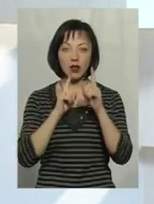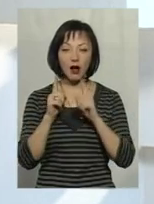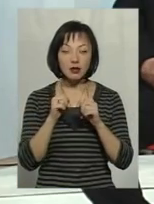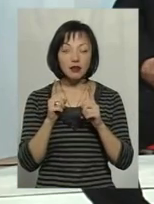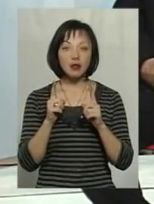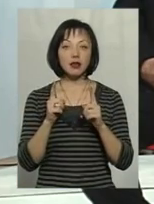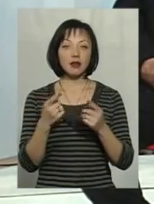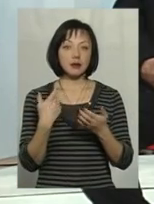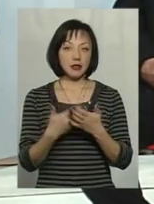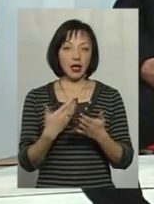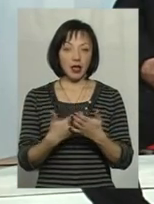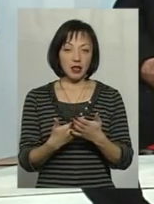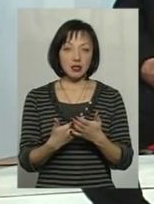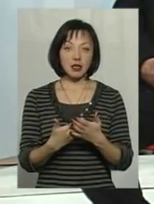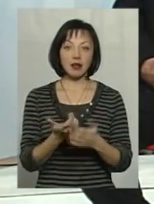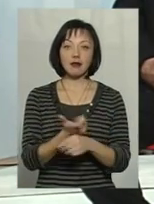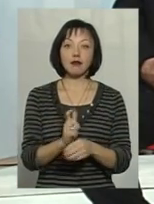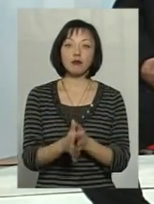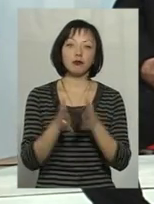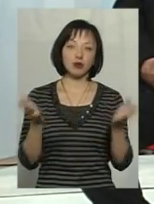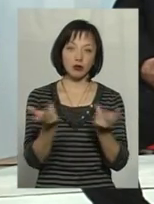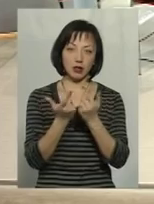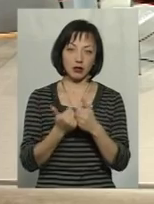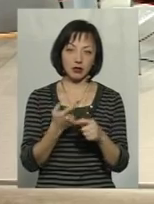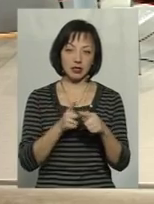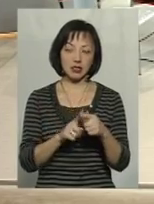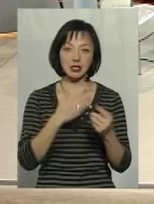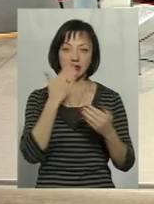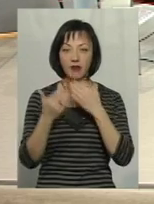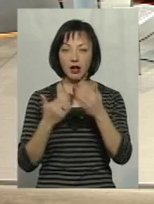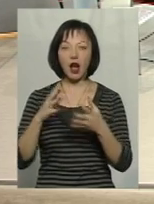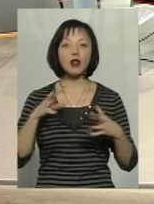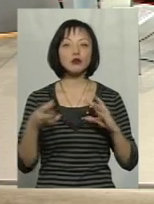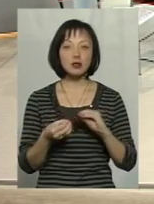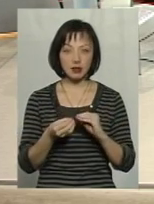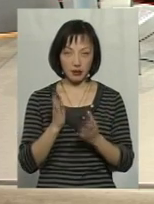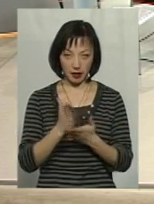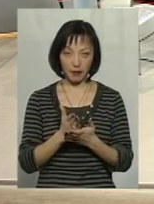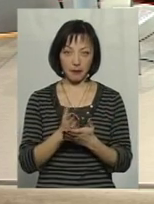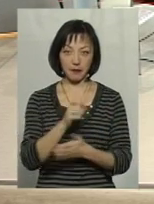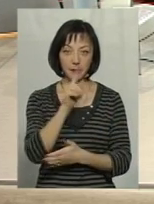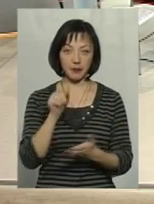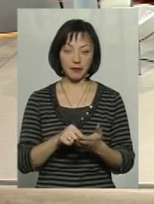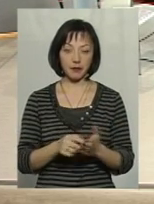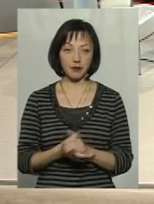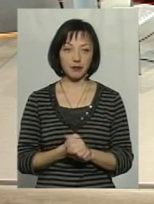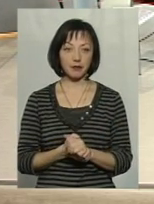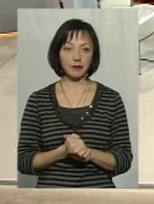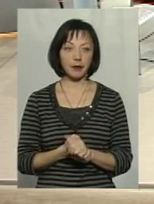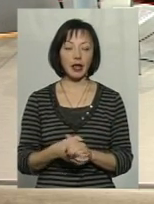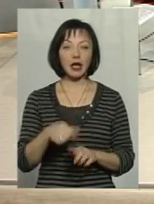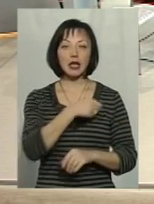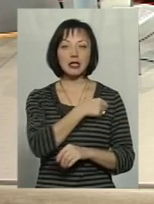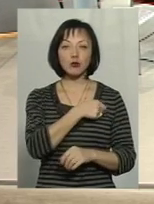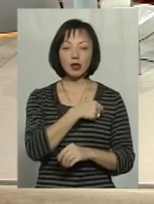здається, відзначається найбільшою кількістю тих звернень. А результативність їх яка? Депутатські